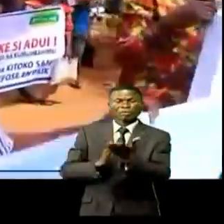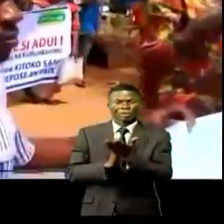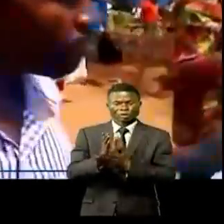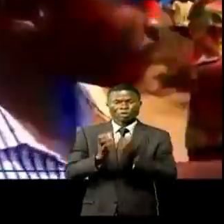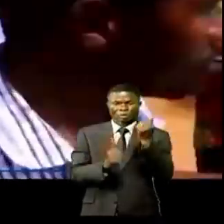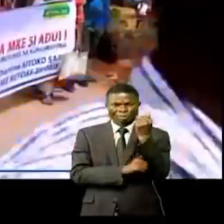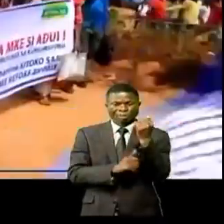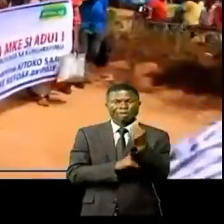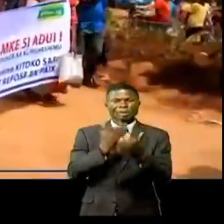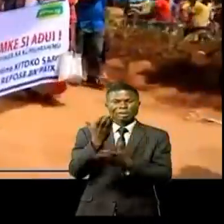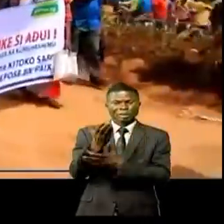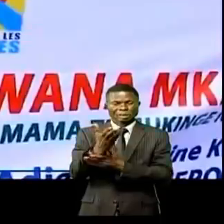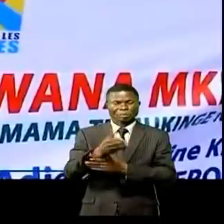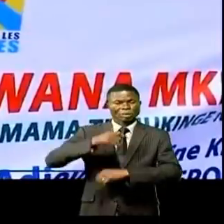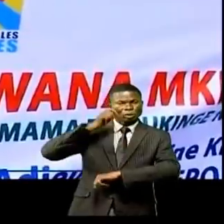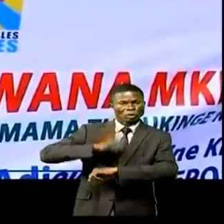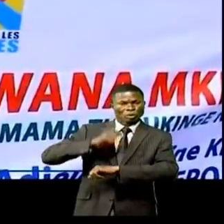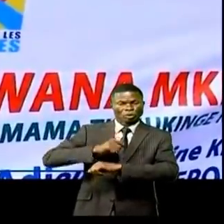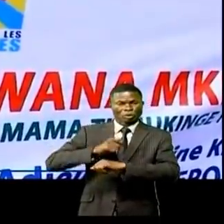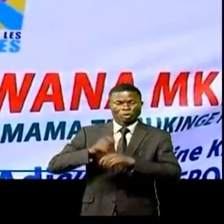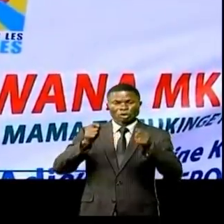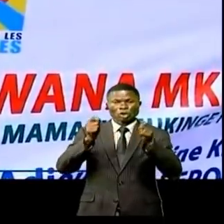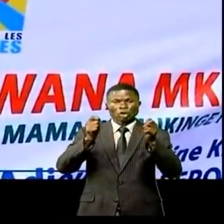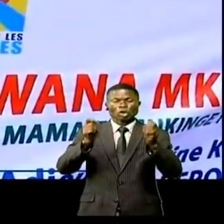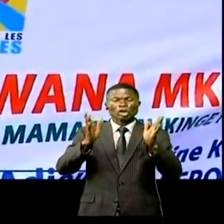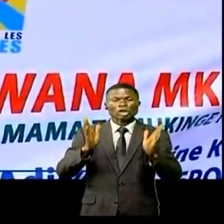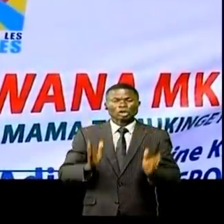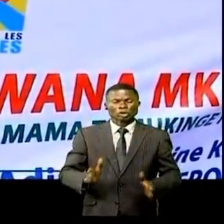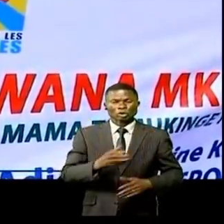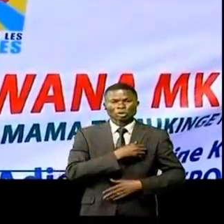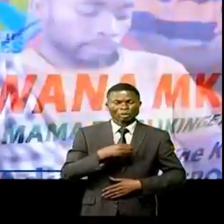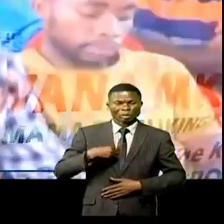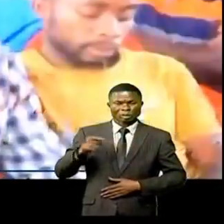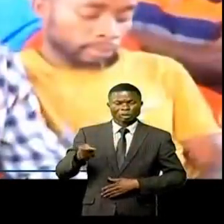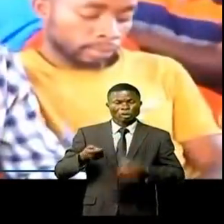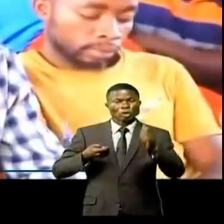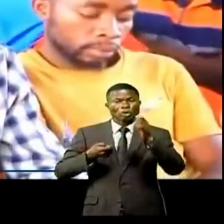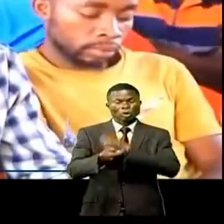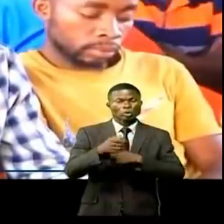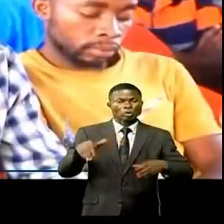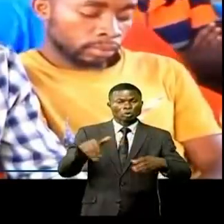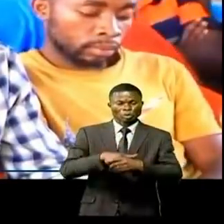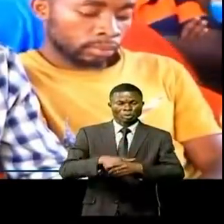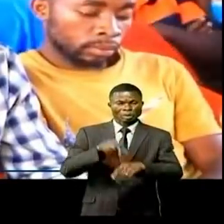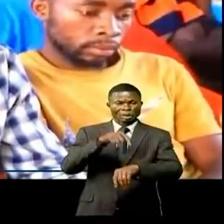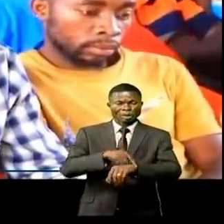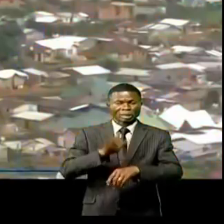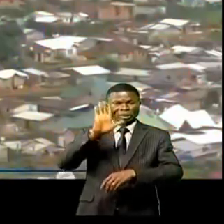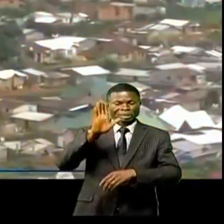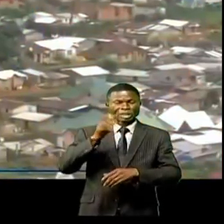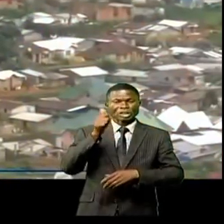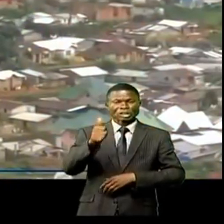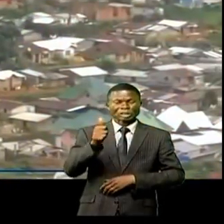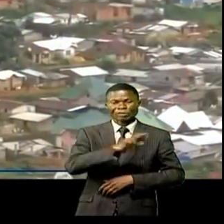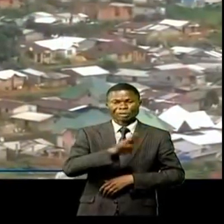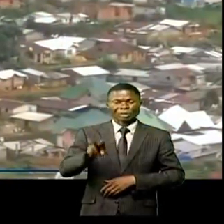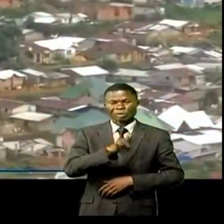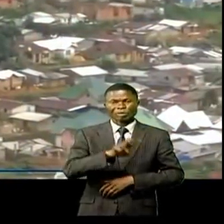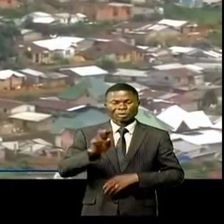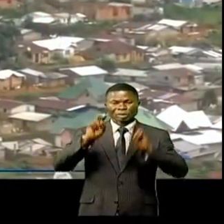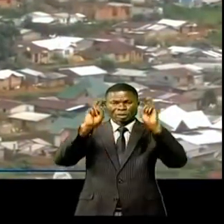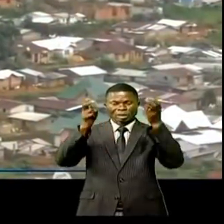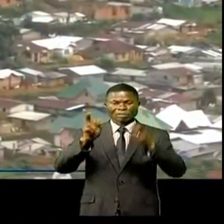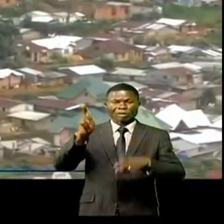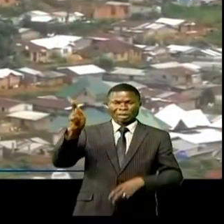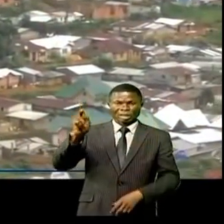humains reclament justice pour la journaliste Charlie Kitoko-Safi, tuée par son mari en date du 5 janvier 2022 dans la ville de